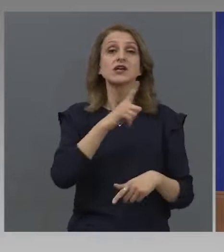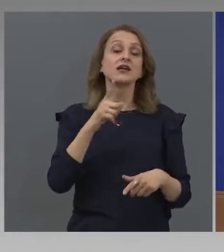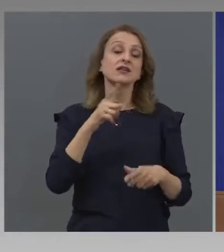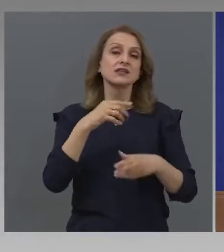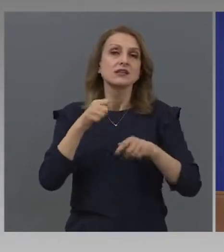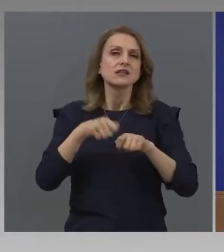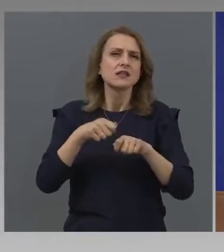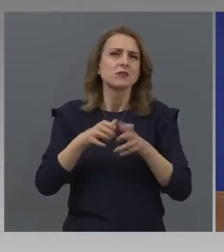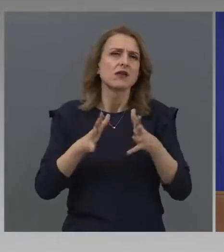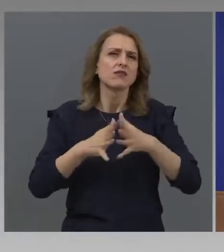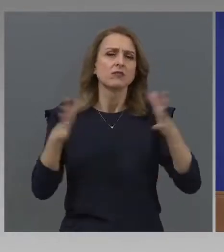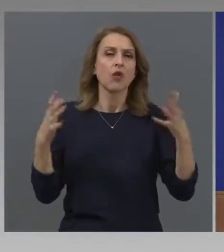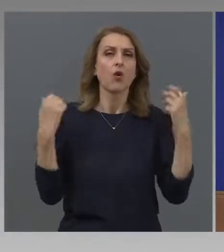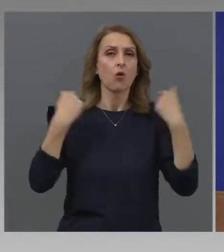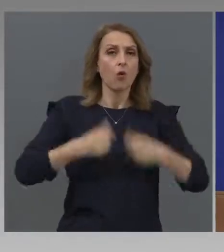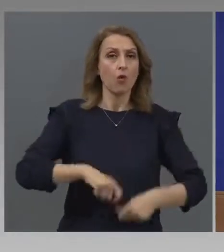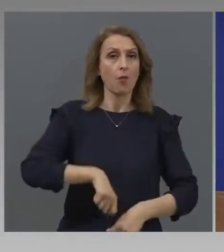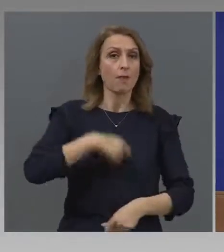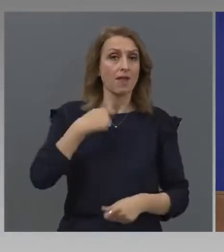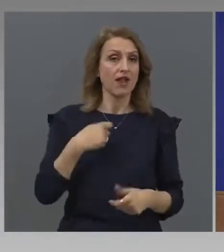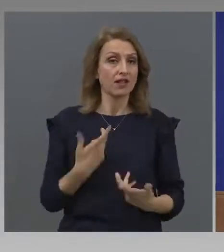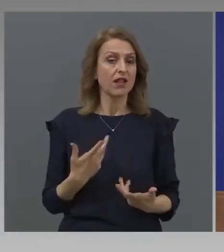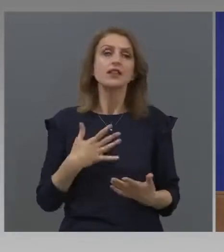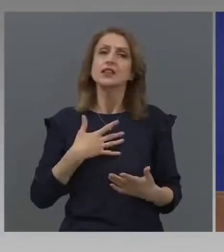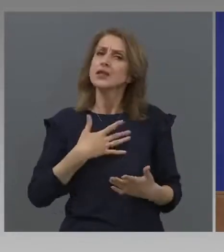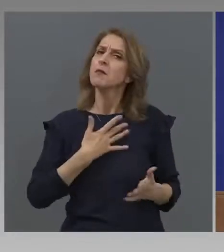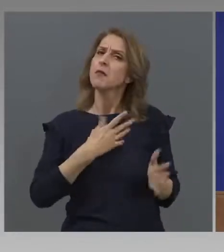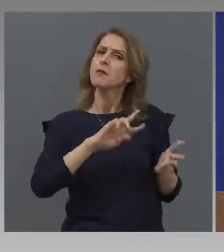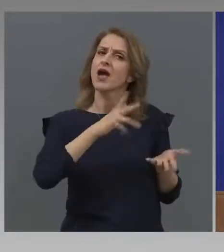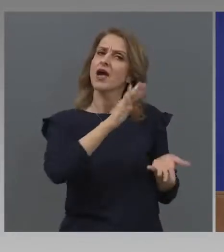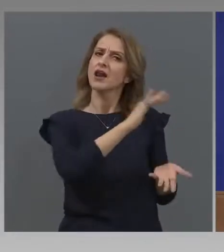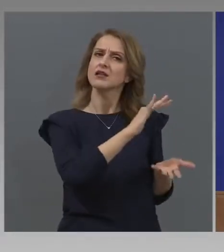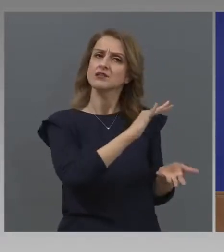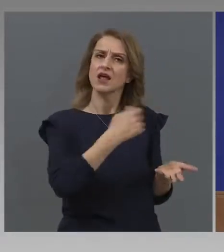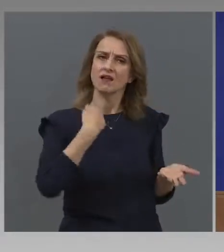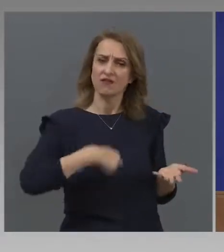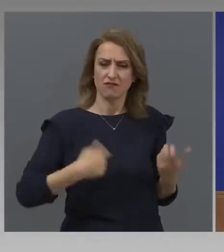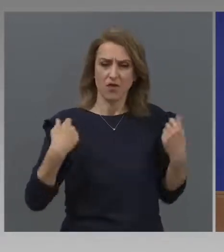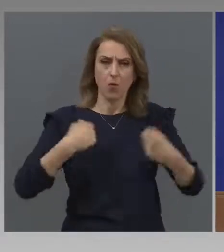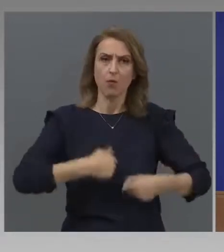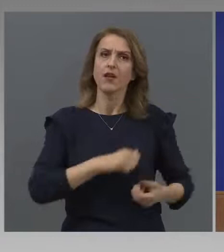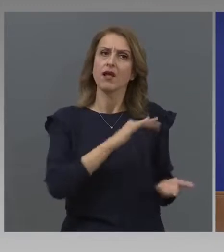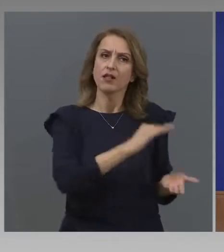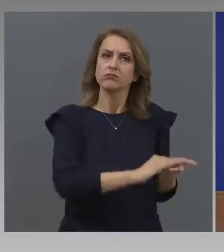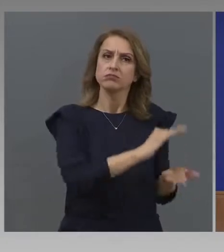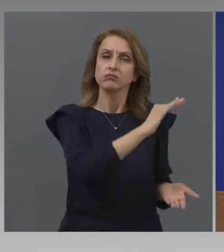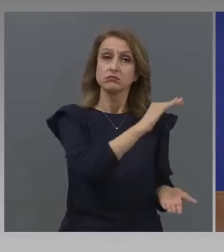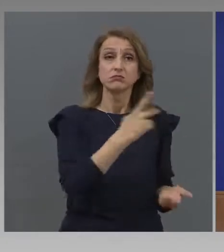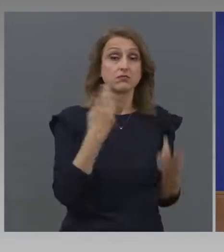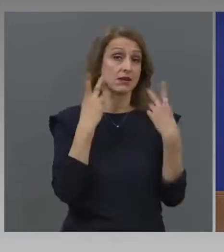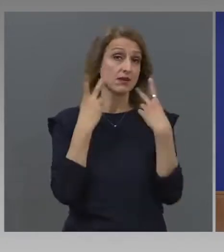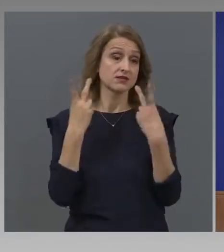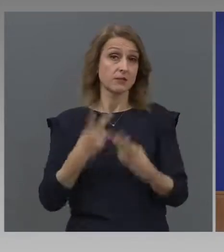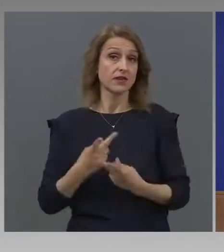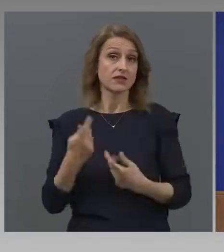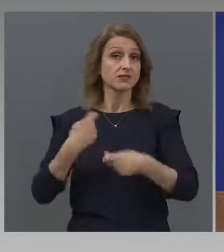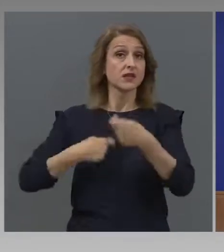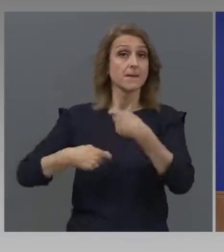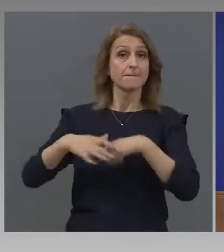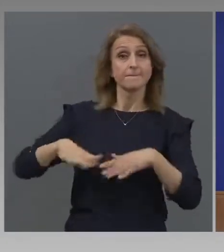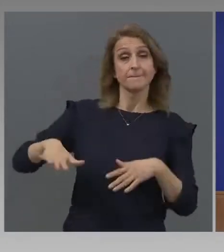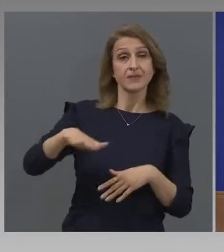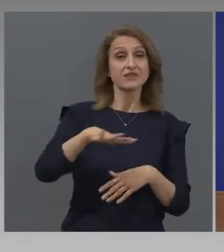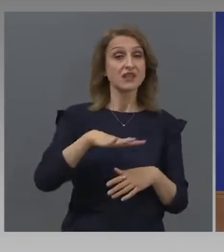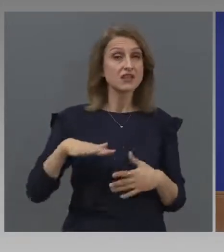прави лесно. Така че нашите резерви са в... И разбира се, бизнеса. той е...